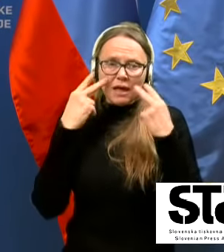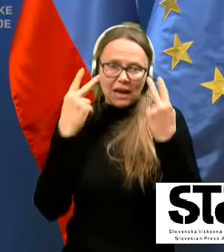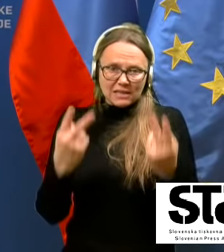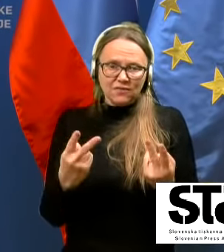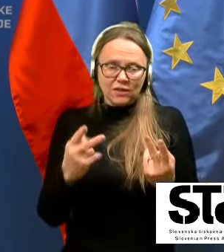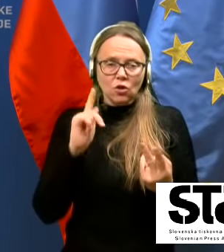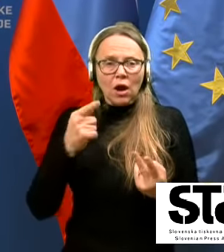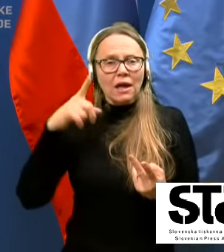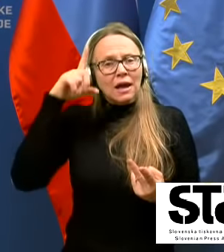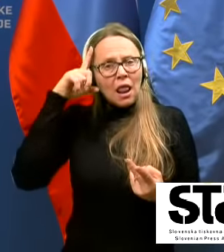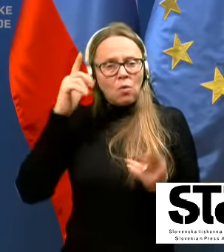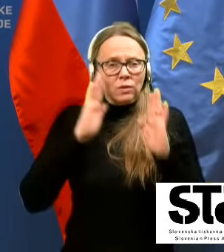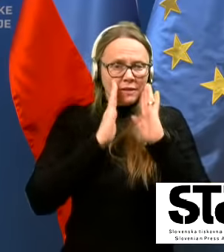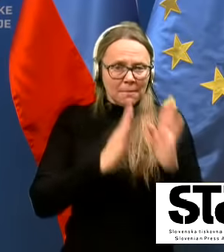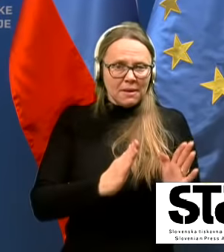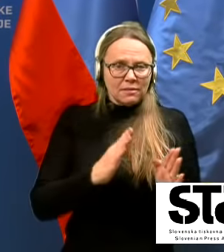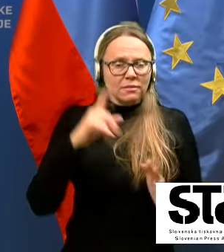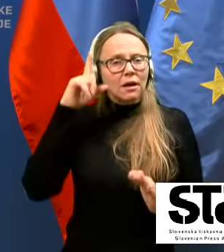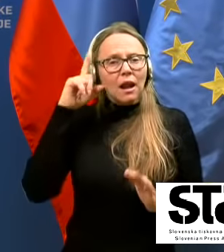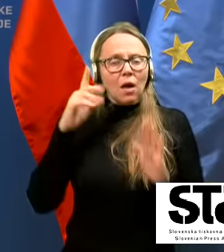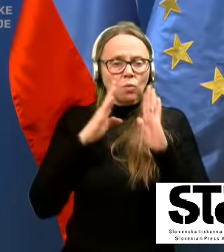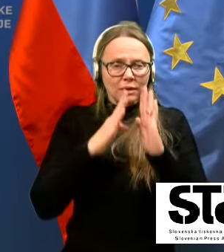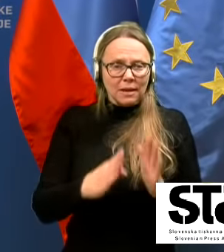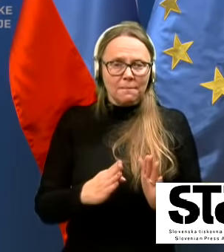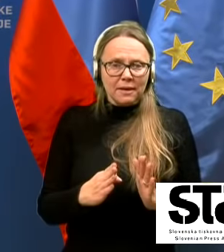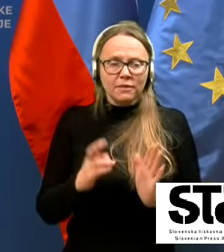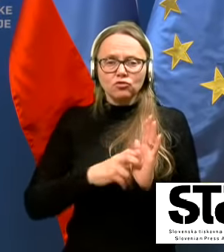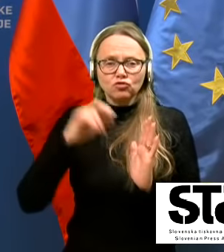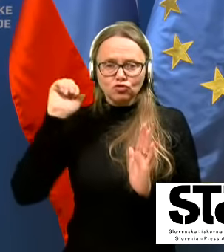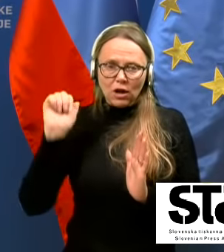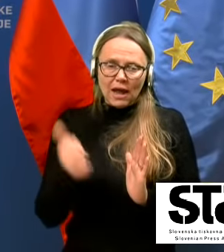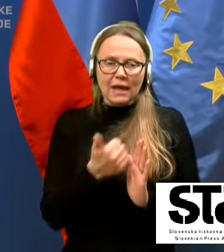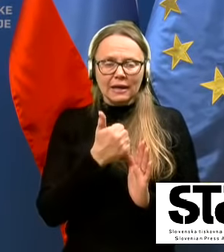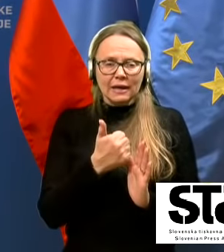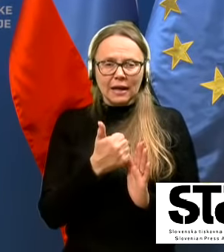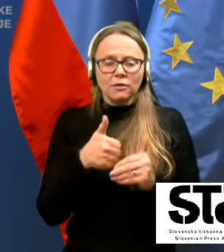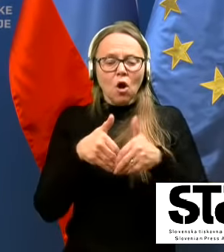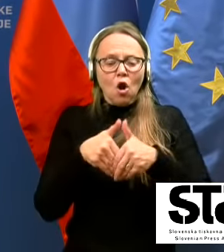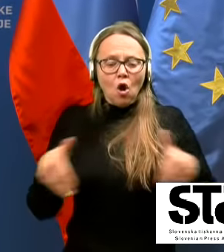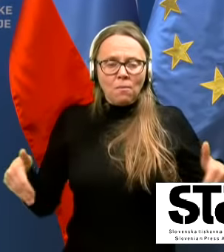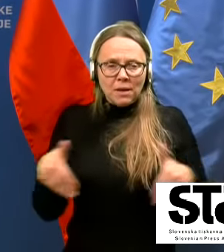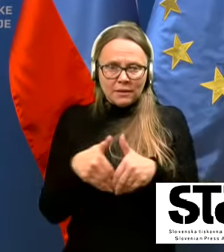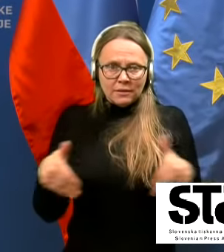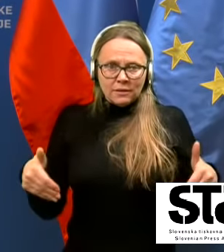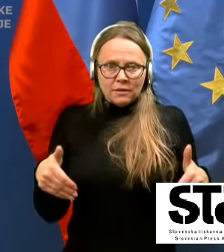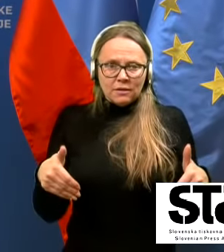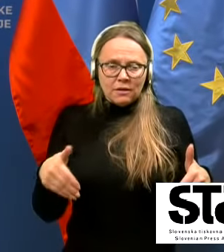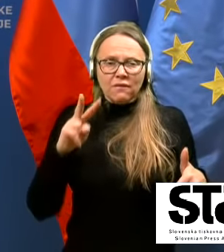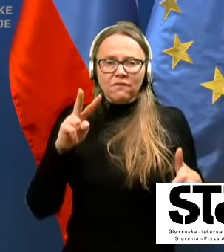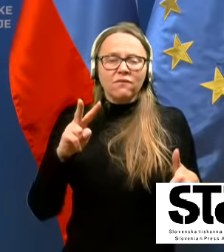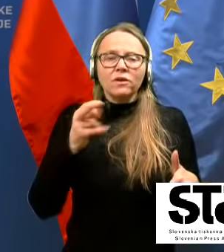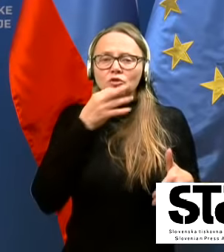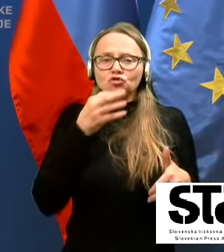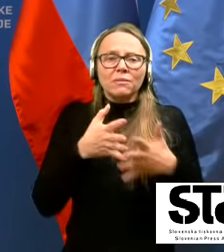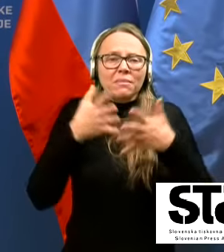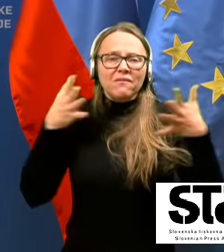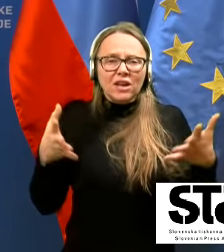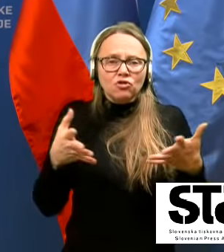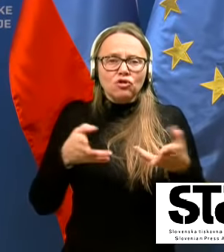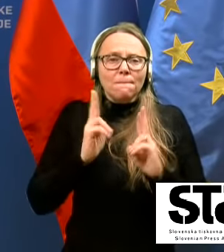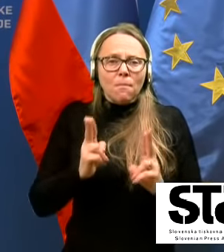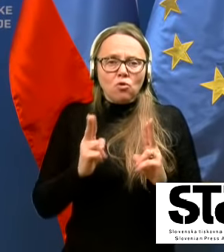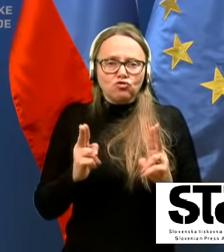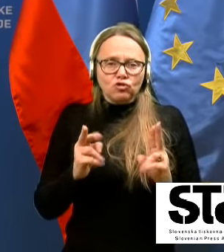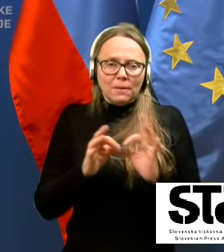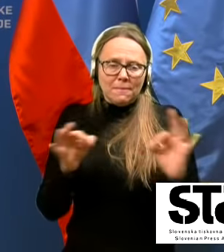kaj je glavni namen. Glavni namen je še enkrat omejiti v čim večji možni meri vse stike.